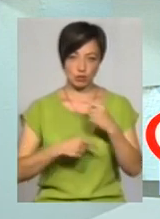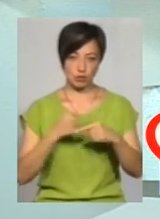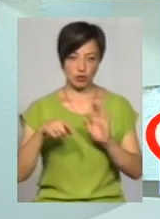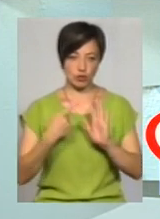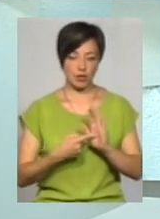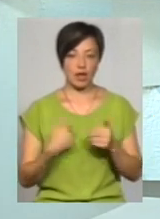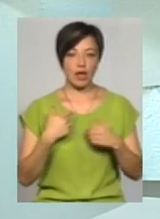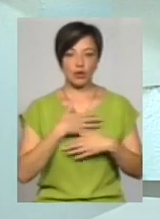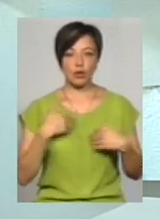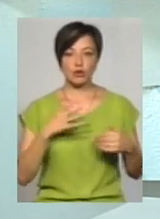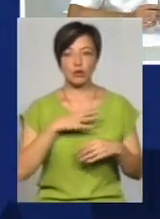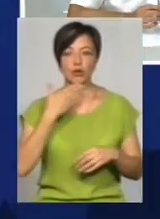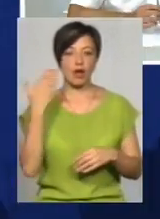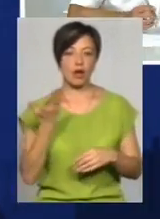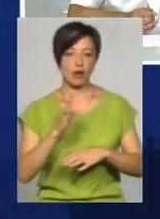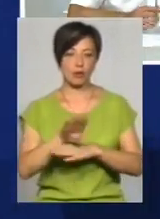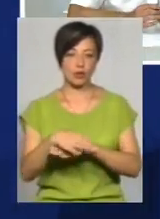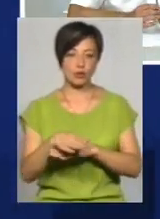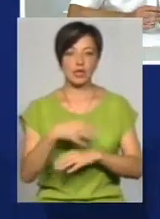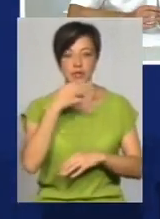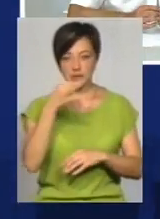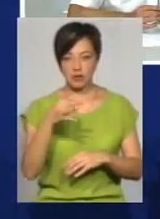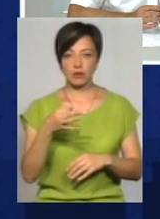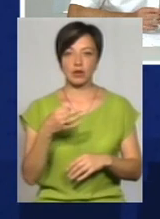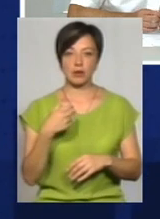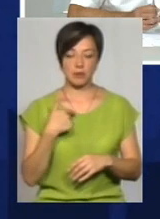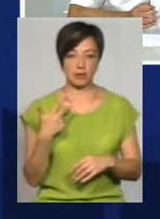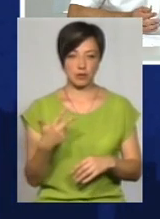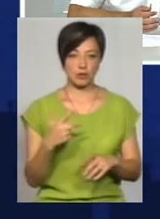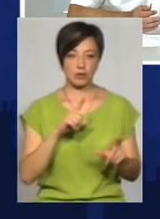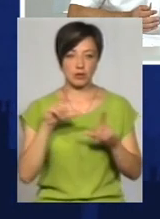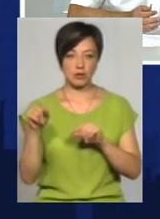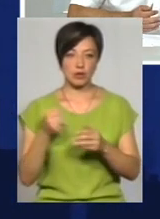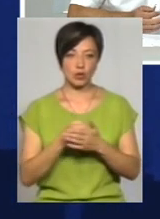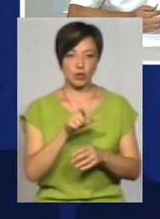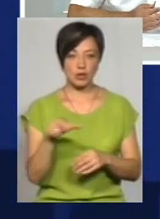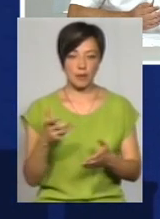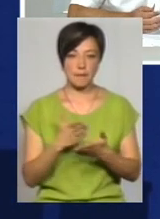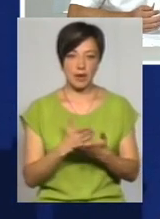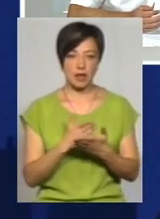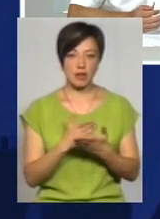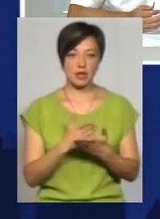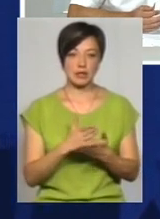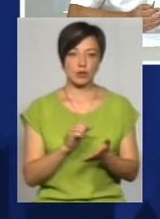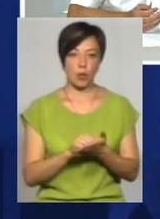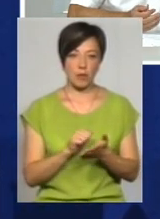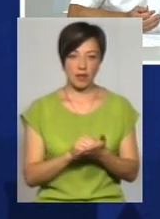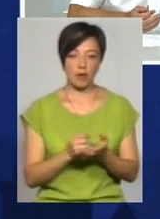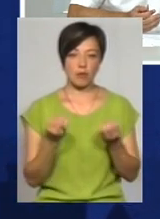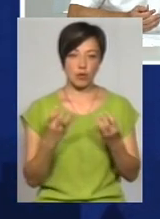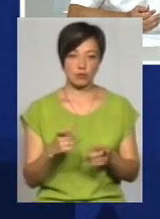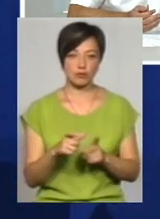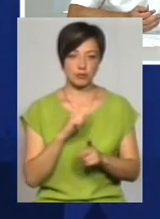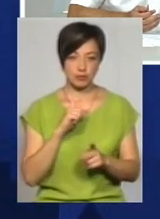Я не хочу бути голословним. Я сказав, що ми троє поїхали до людей, які мали передати ці документи. Нам просто